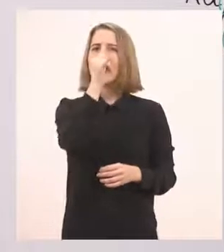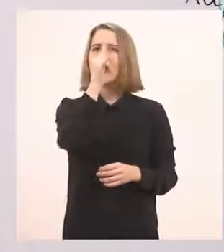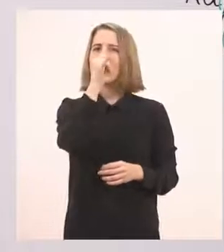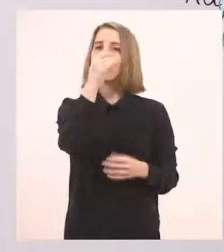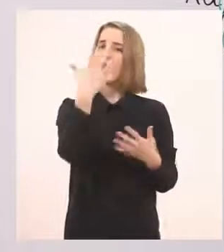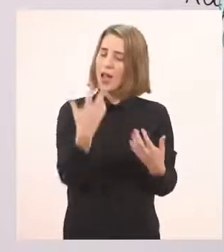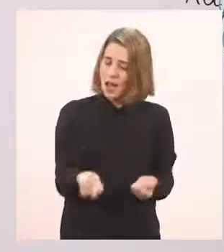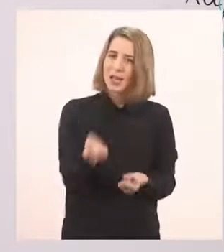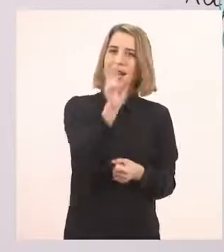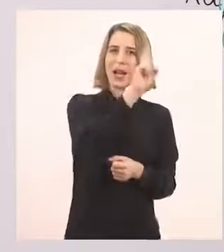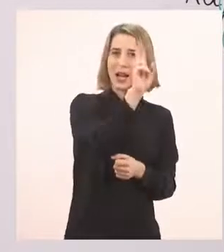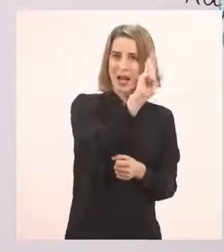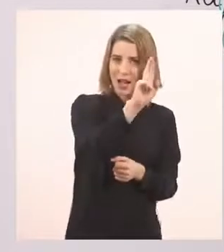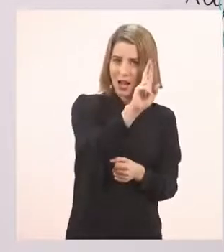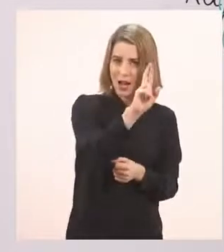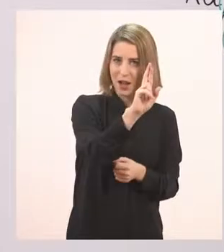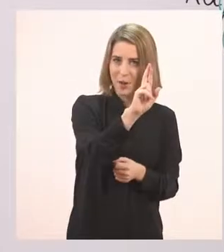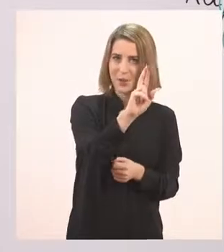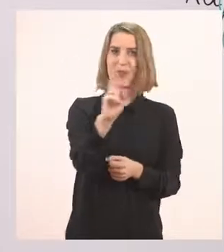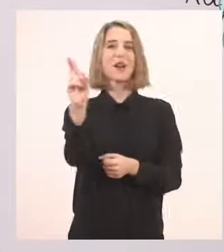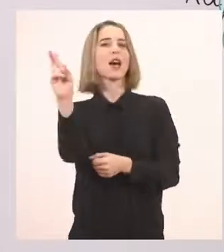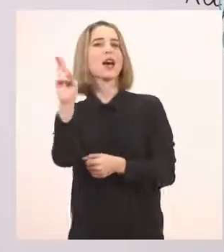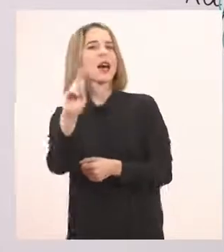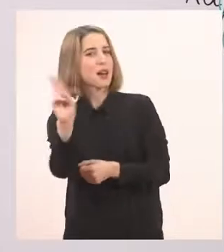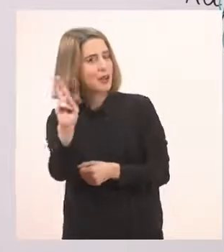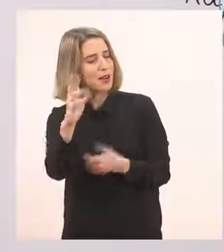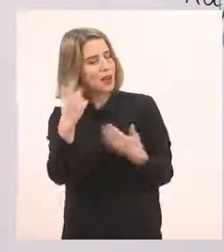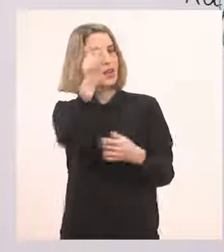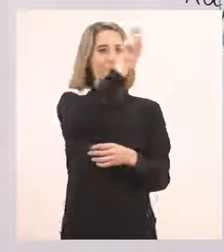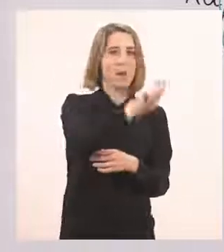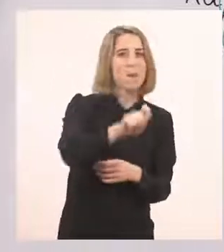Ρινόκερος. Βλέπω. Ρ. Και εδώ.